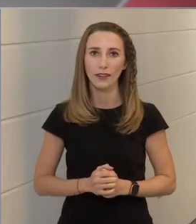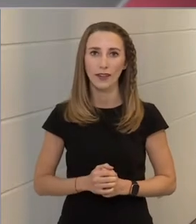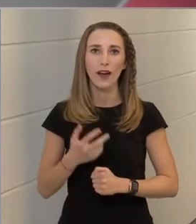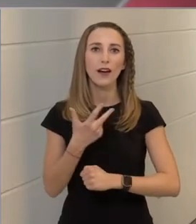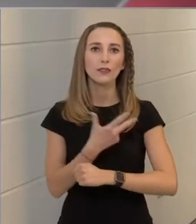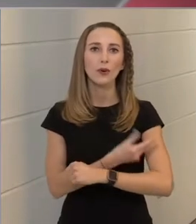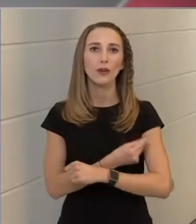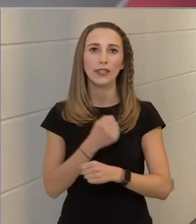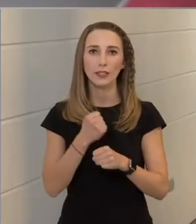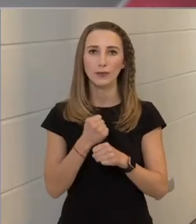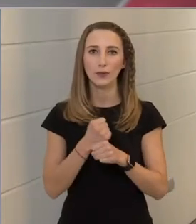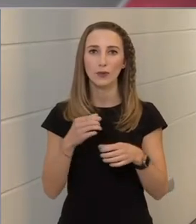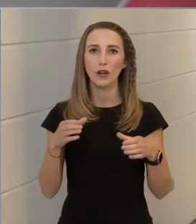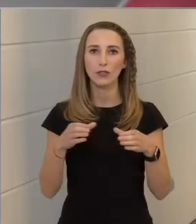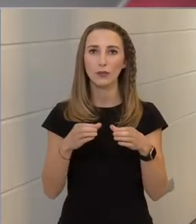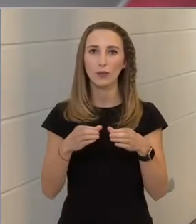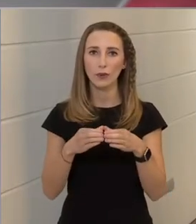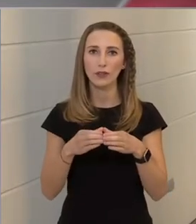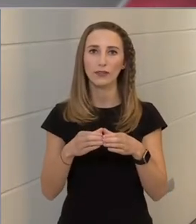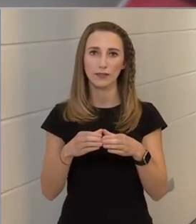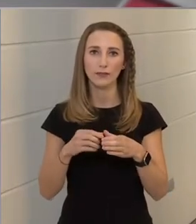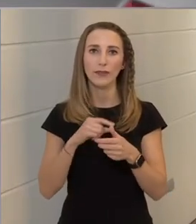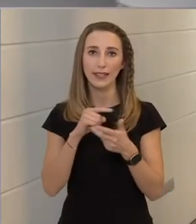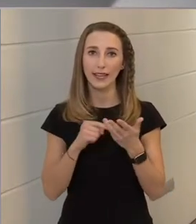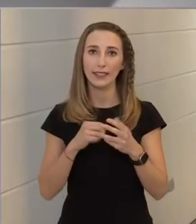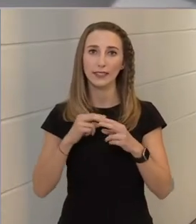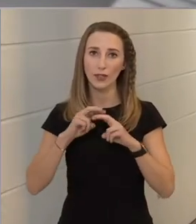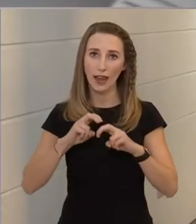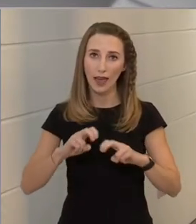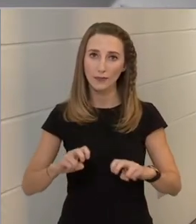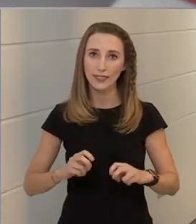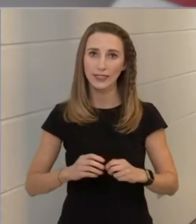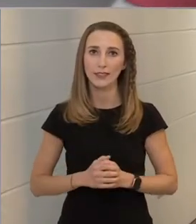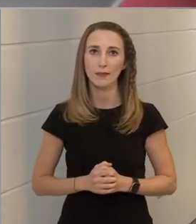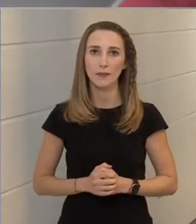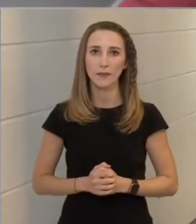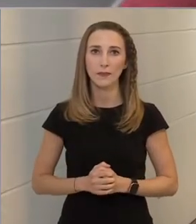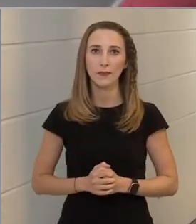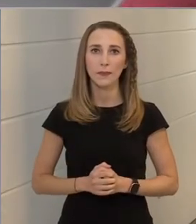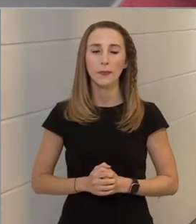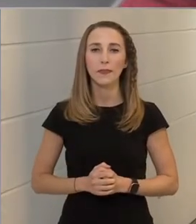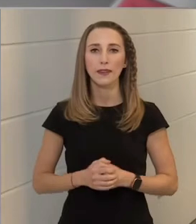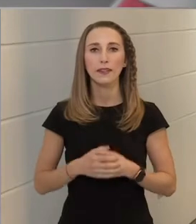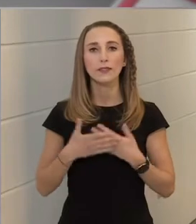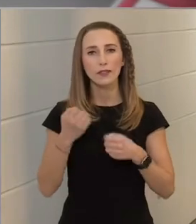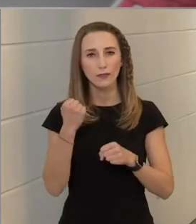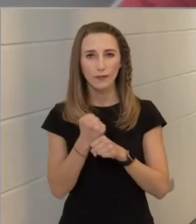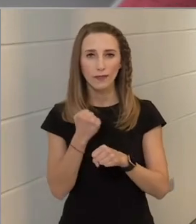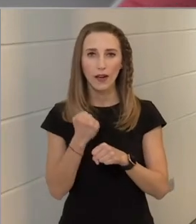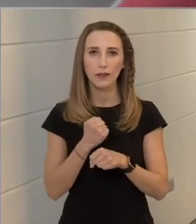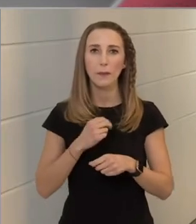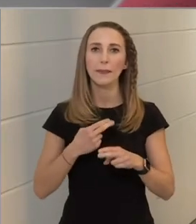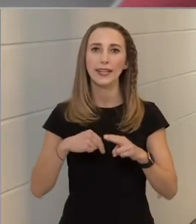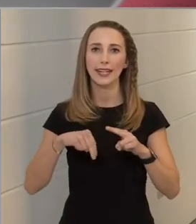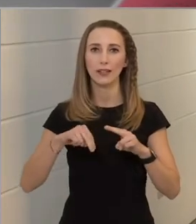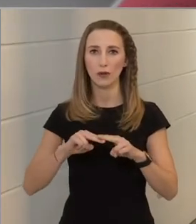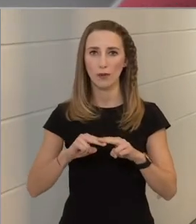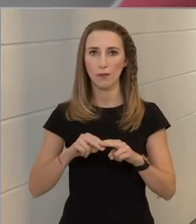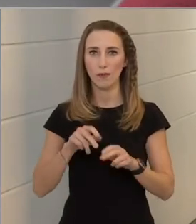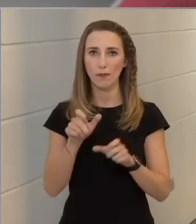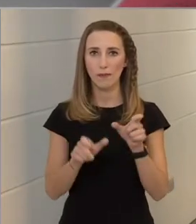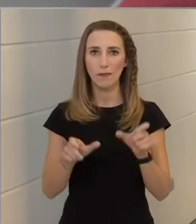oltási munkacsoport ezeket is elemzi, és azonban, hogy minél többen